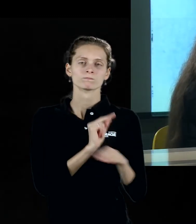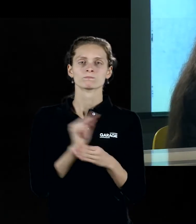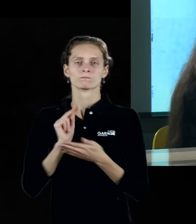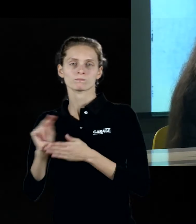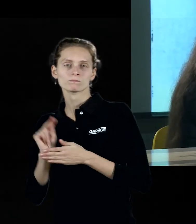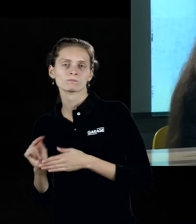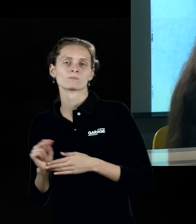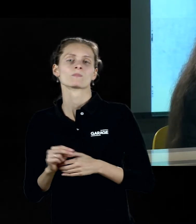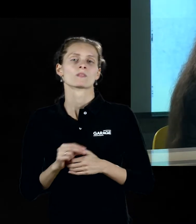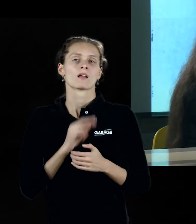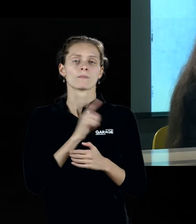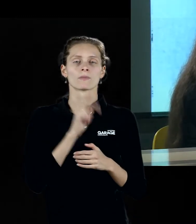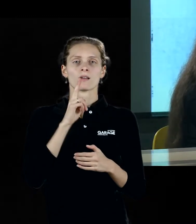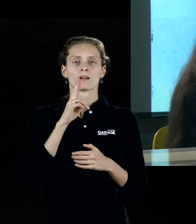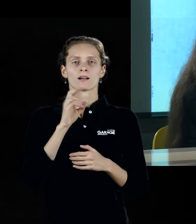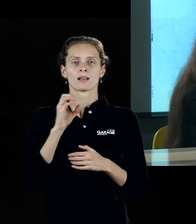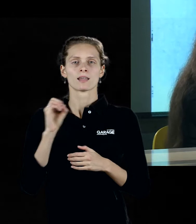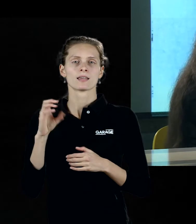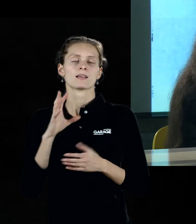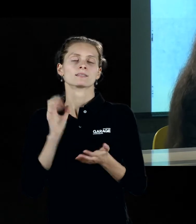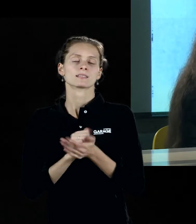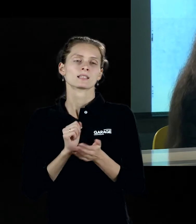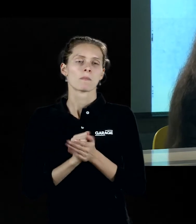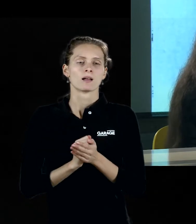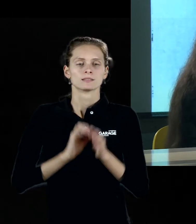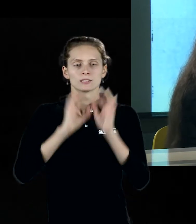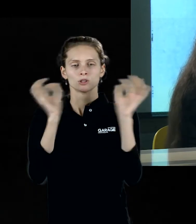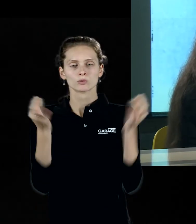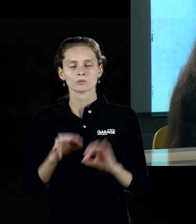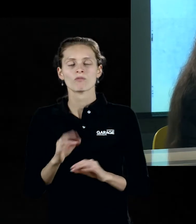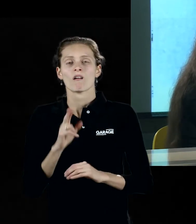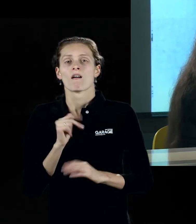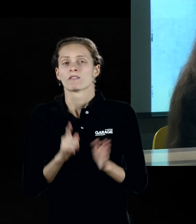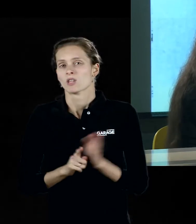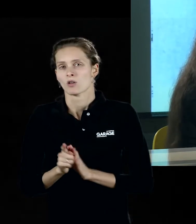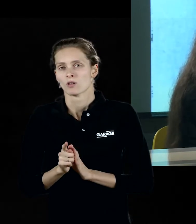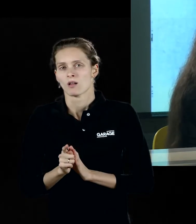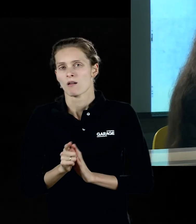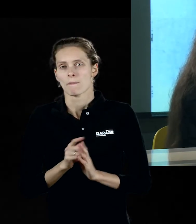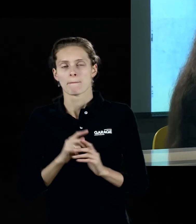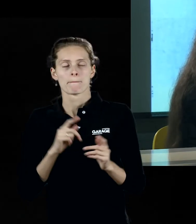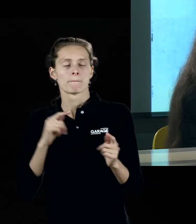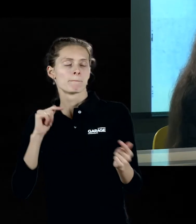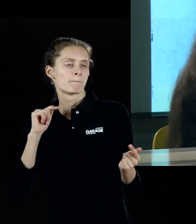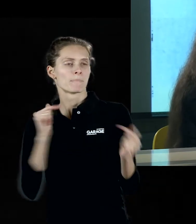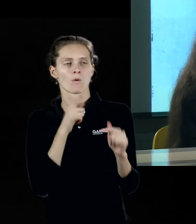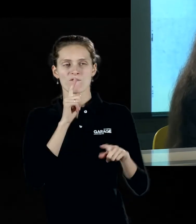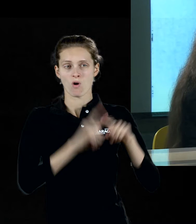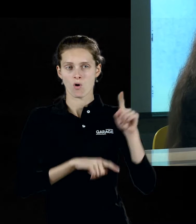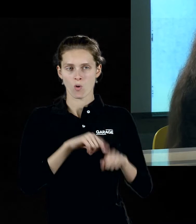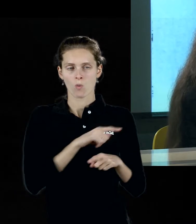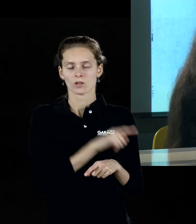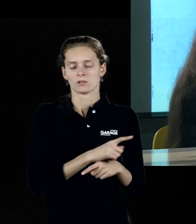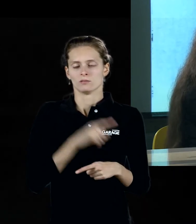заниматься изобразительным искусством чуть ли не из бунта против родителей, которые считали, естественно, что он должен, что его карьера – это карьера